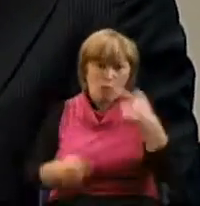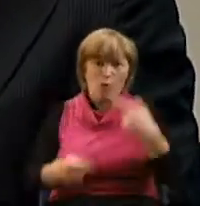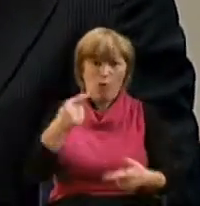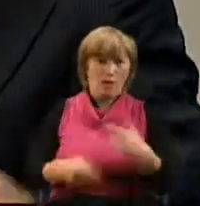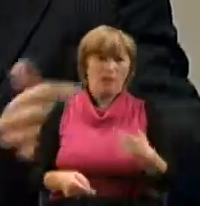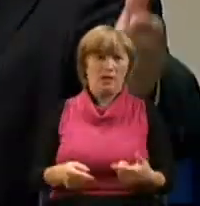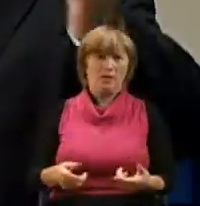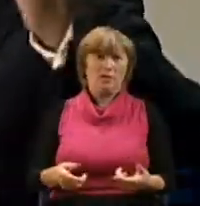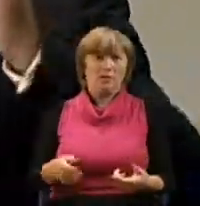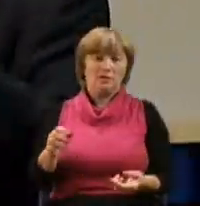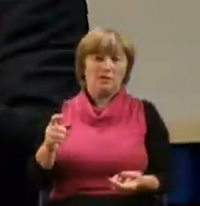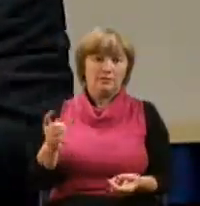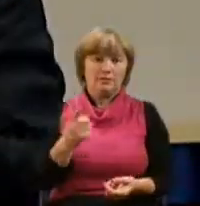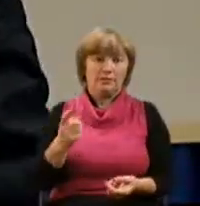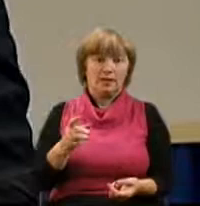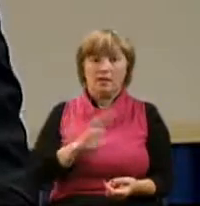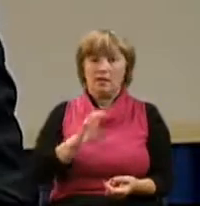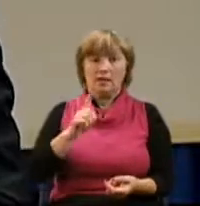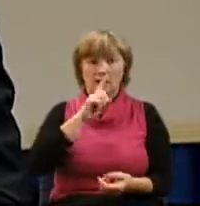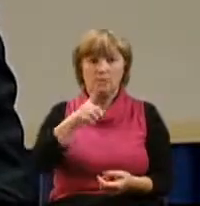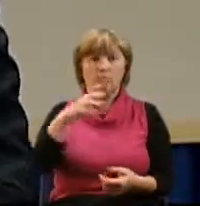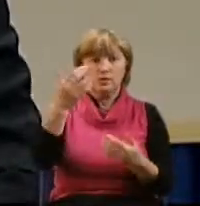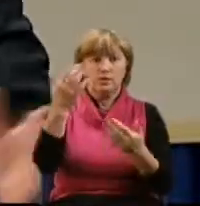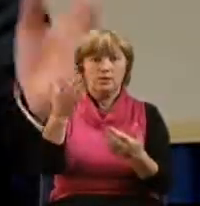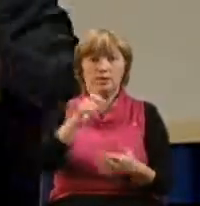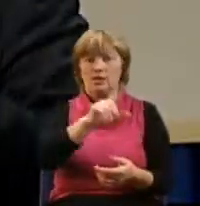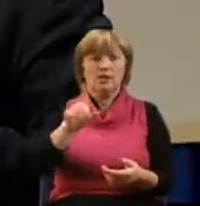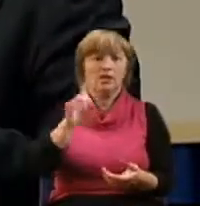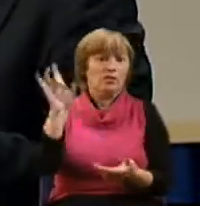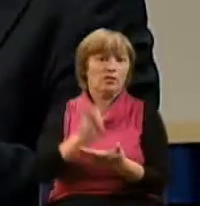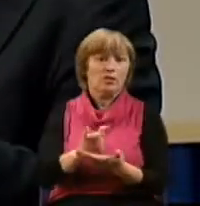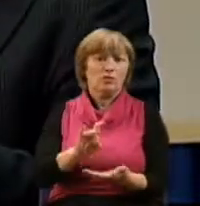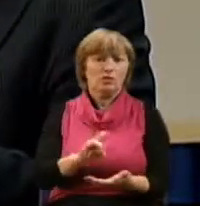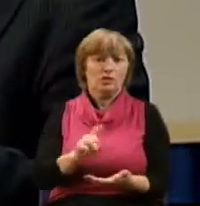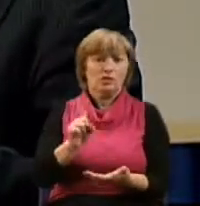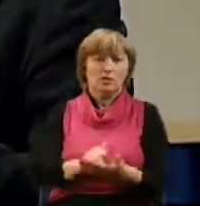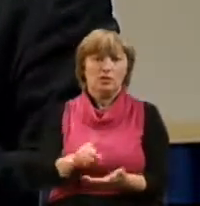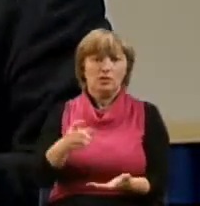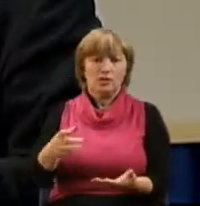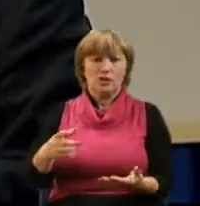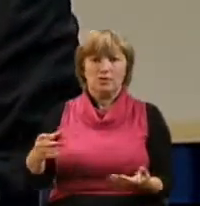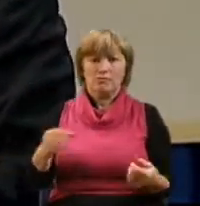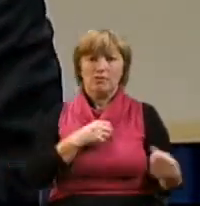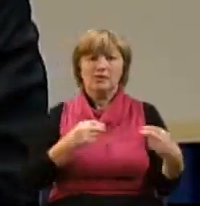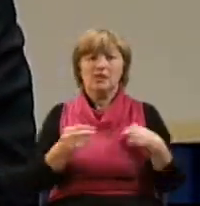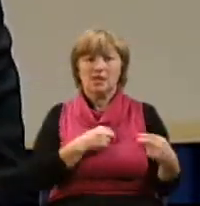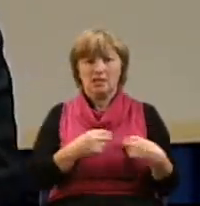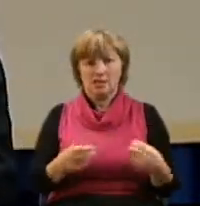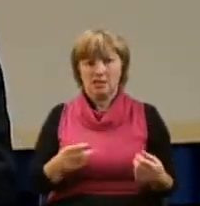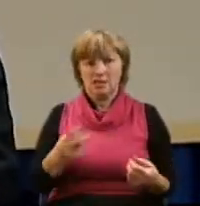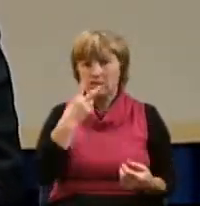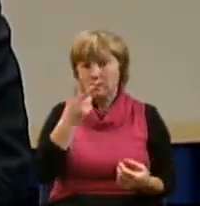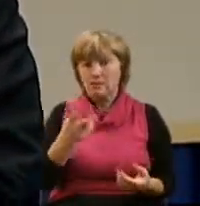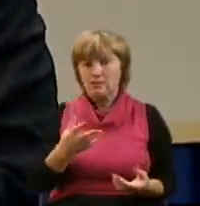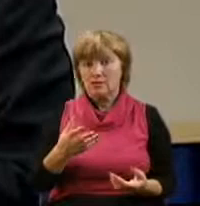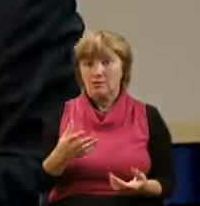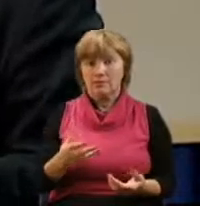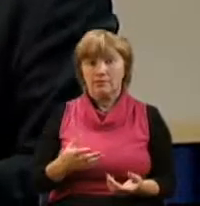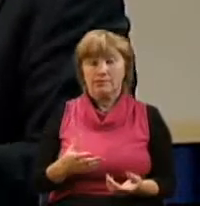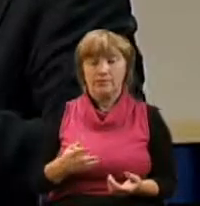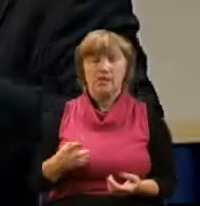однажды, что, Господи, да не будет с тобой такого. Ты не должен так пострадать. То есть мы видим Петра как человека,